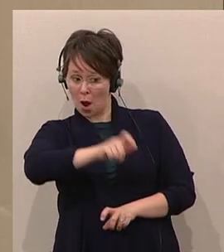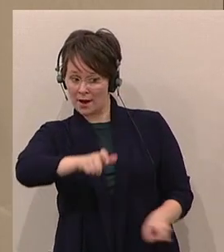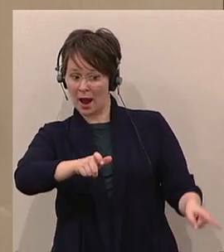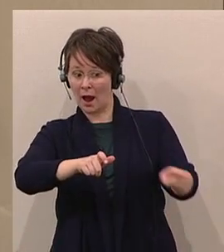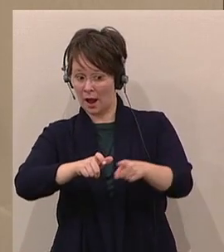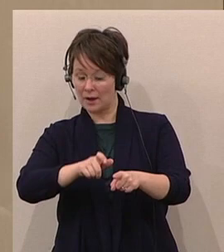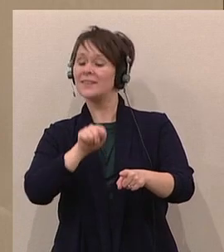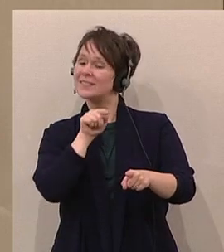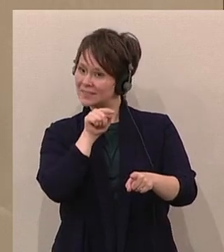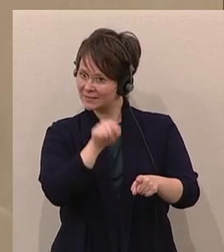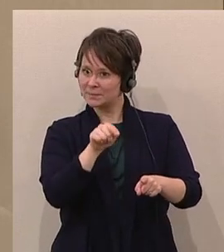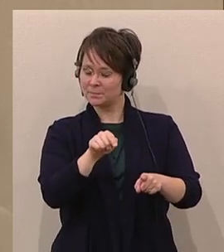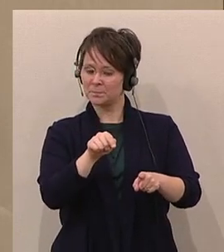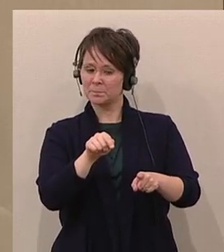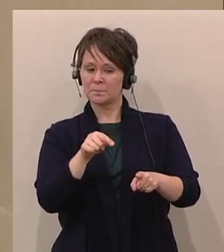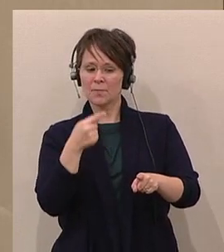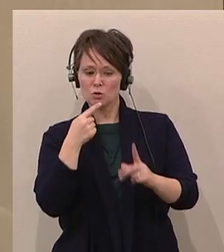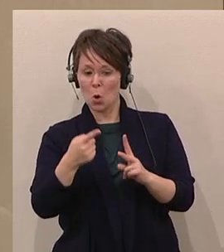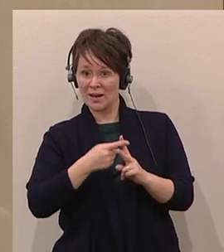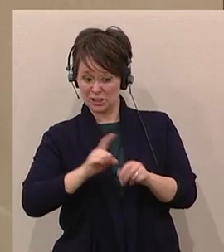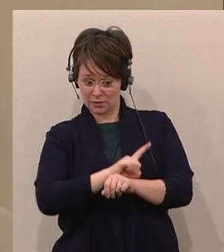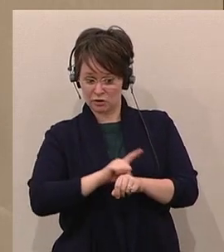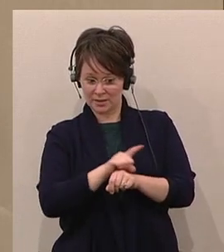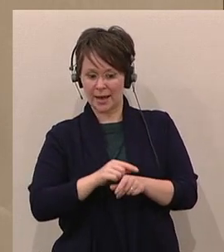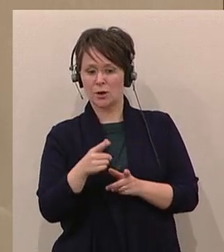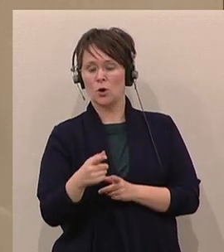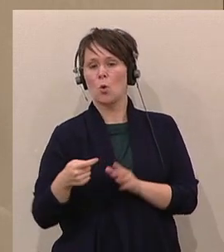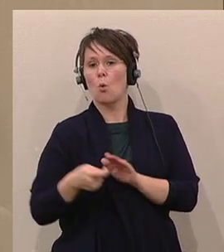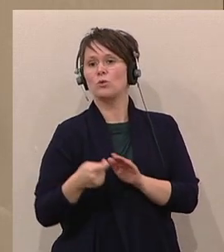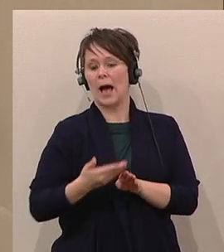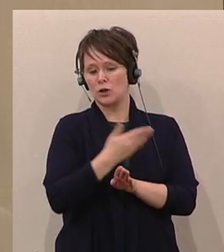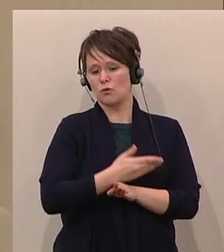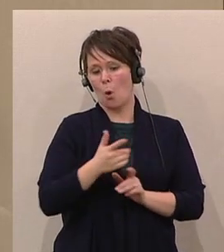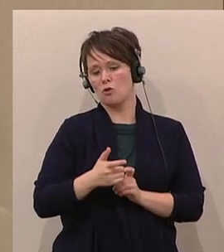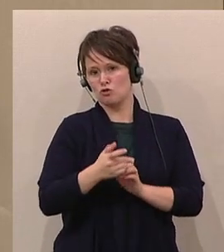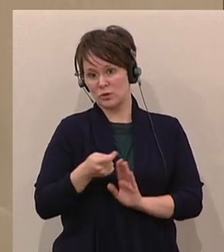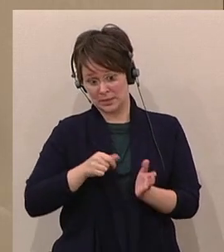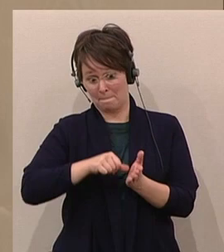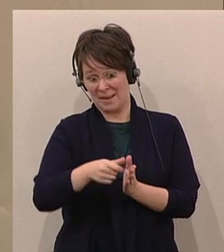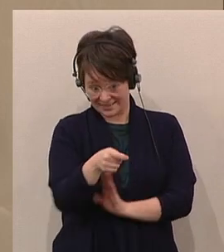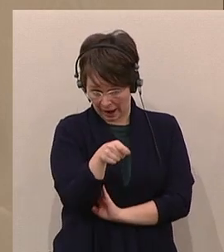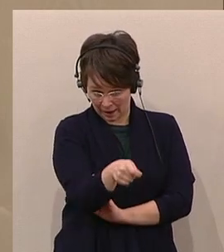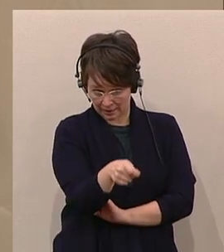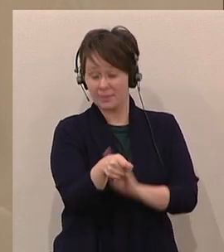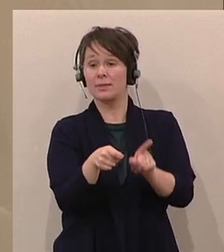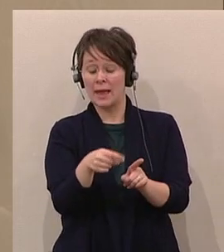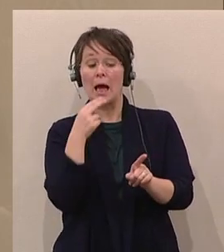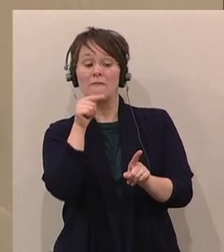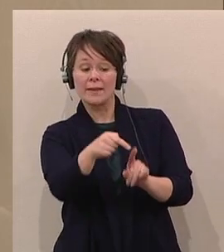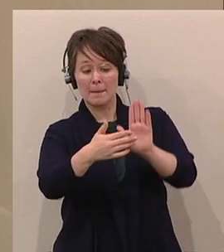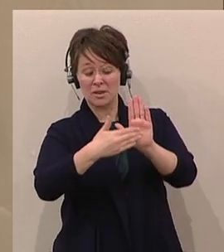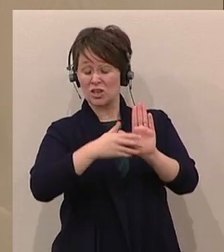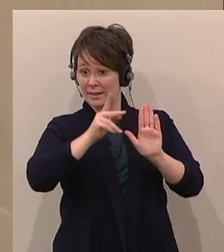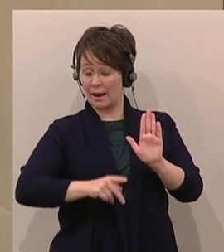angemassener, einstweiliger Unterhaltsvorschuss auszubezahlen, wenn Sie glaubhaft machen, dass der